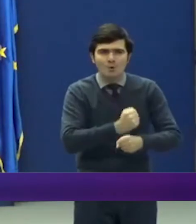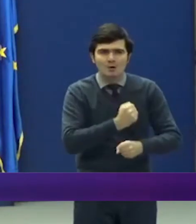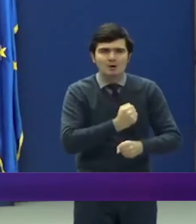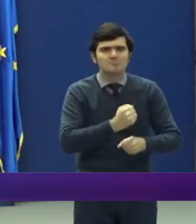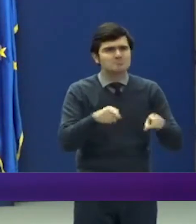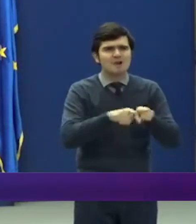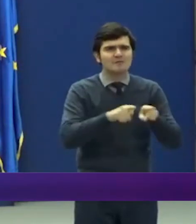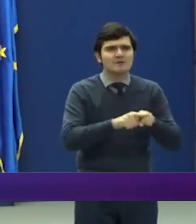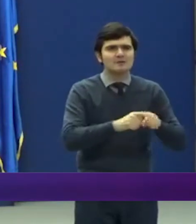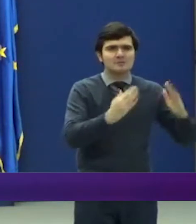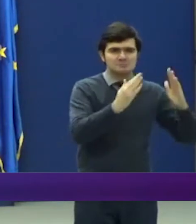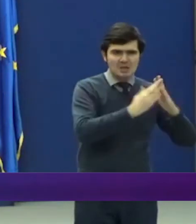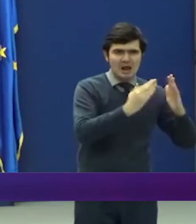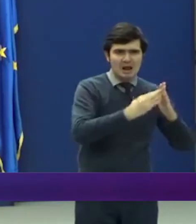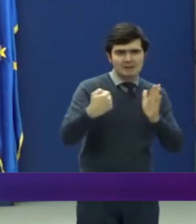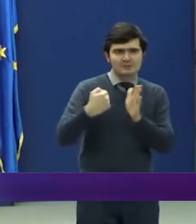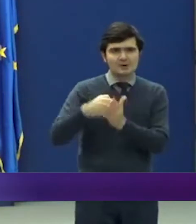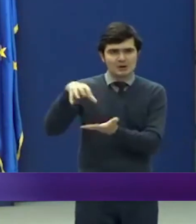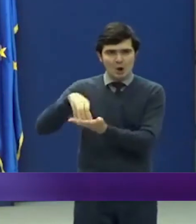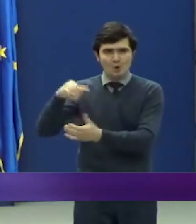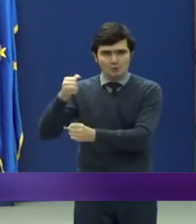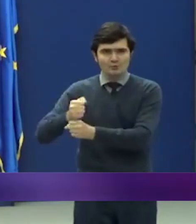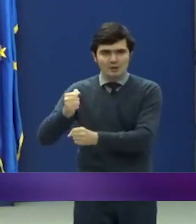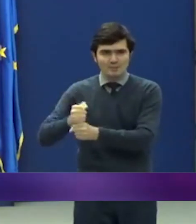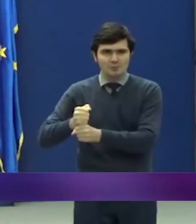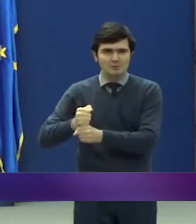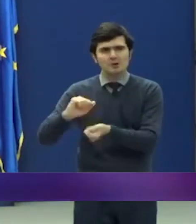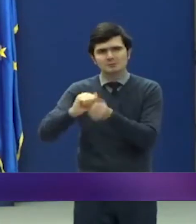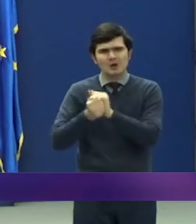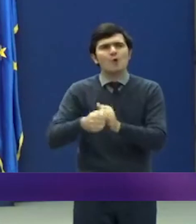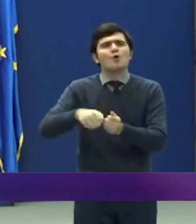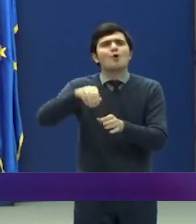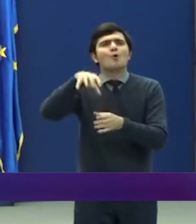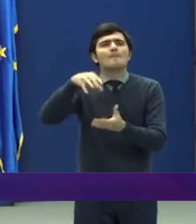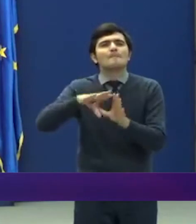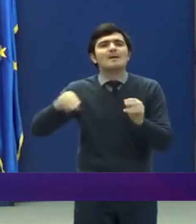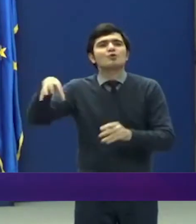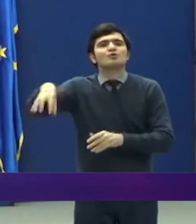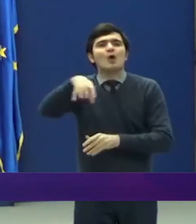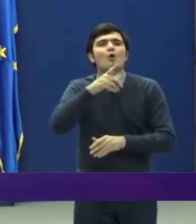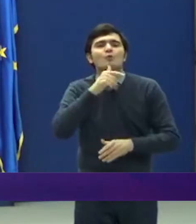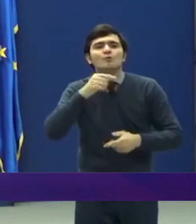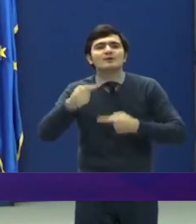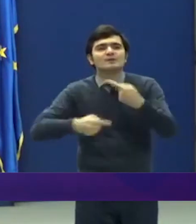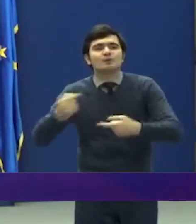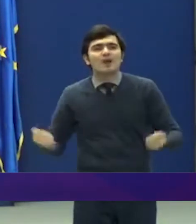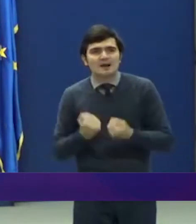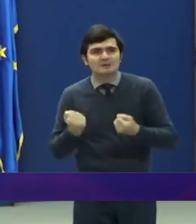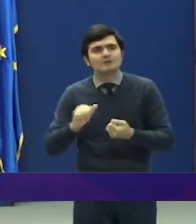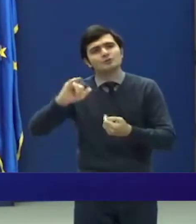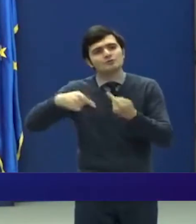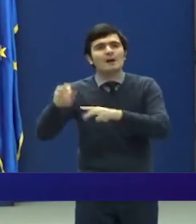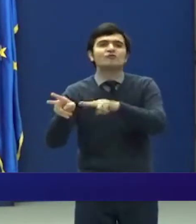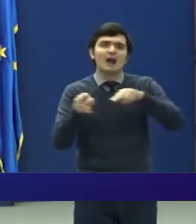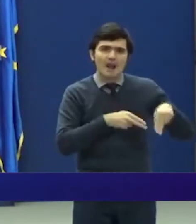între locuință sau gospodărie și locul sau locurile de desfășurare a activității profesionale și